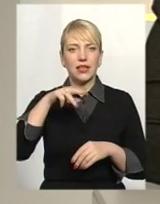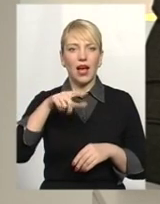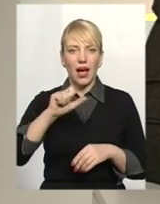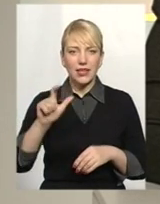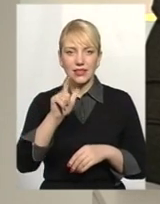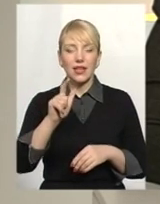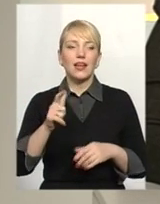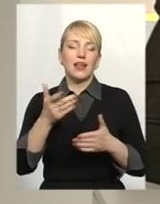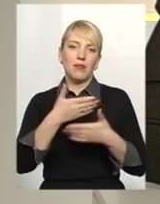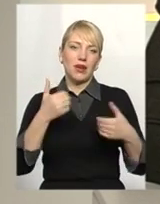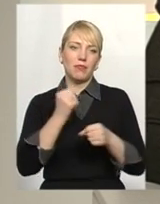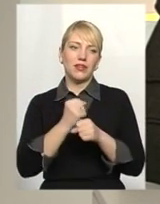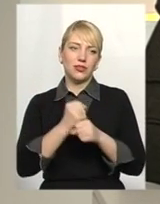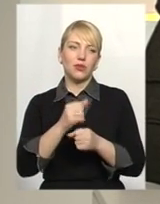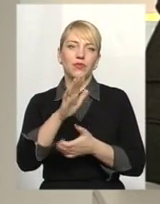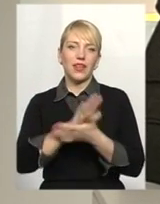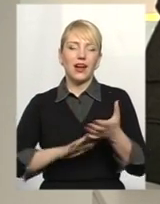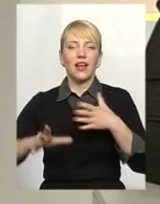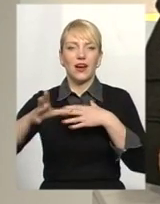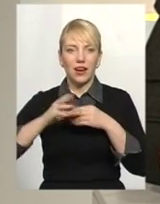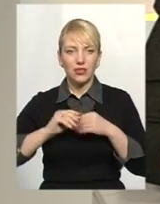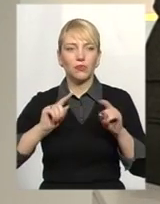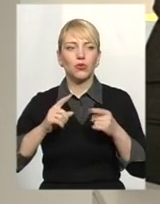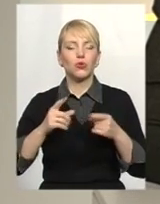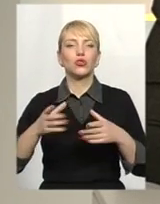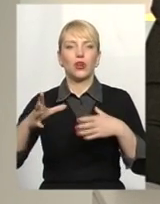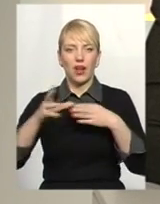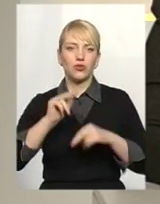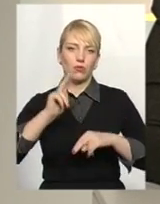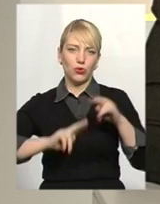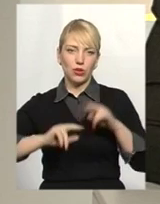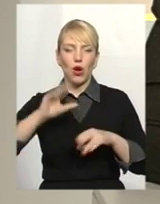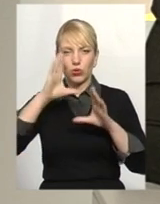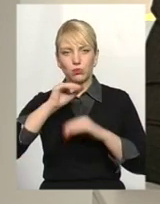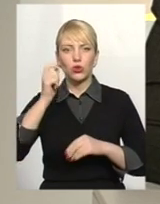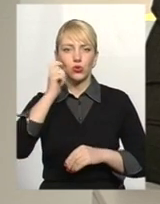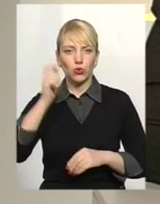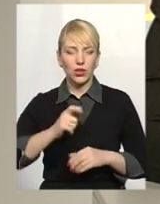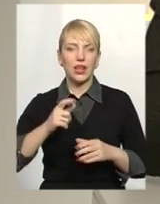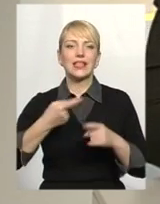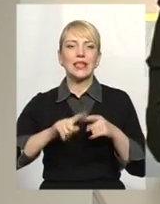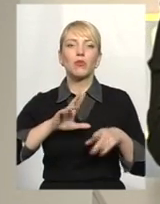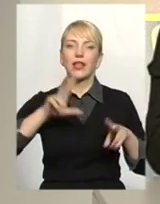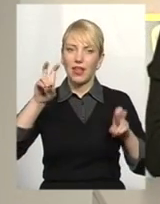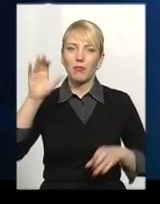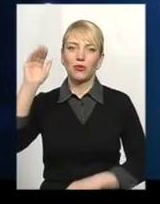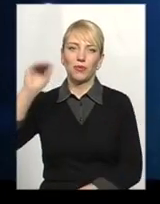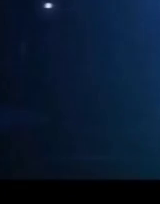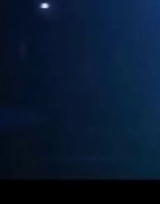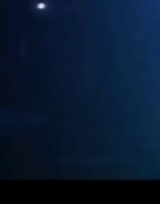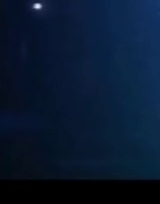І ми працюємо далі разом, тому що разом будуємо успішну країну. Це була тема. На все добре.